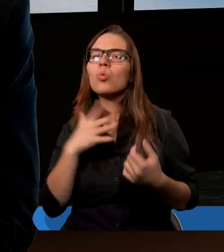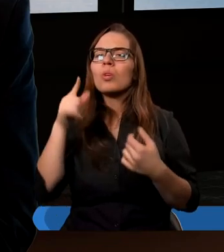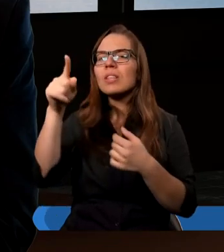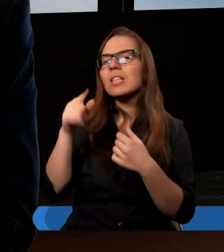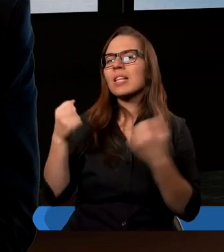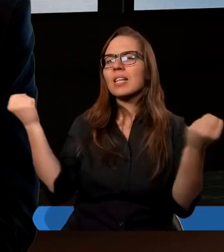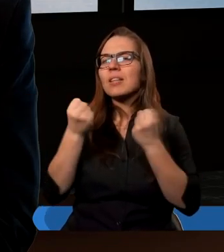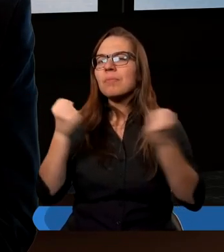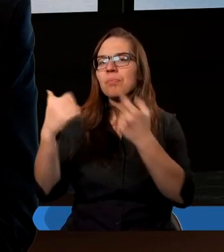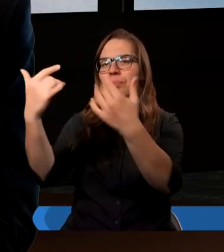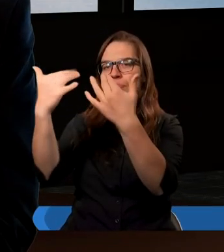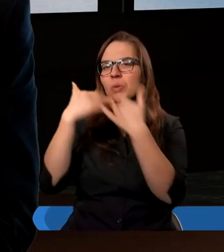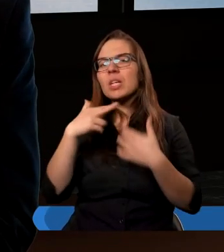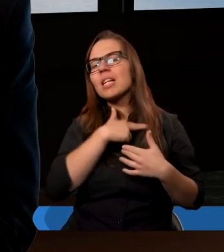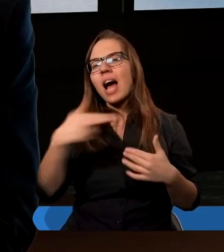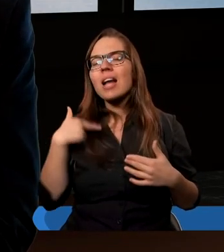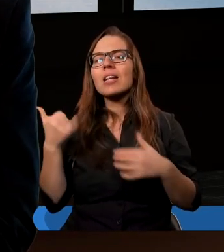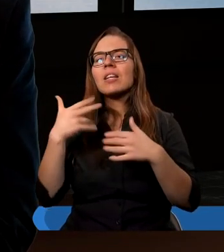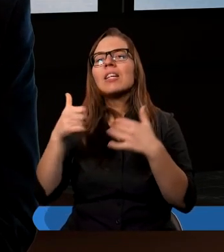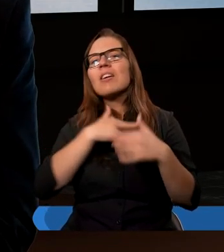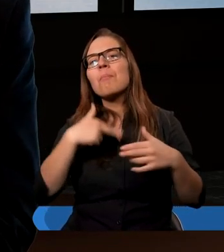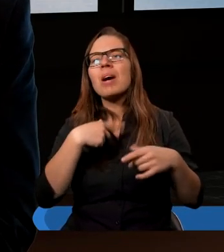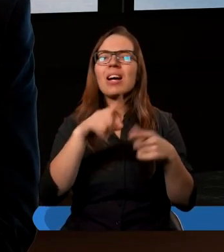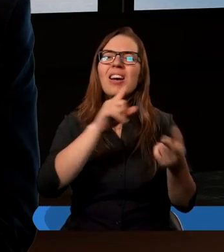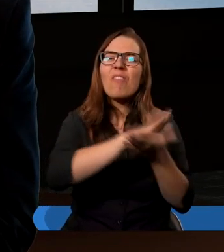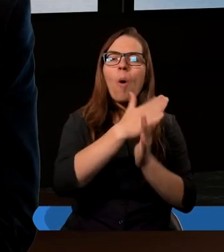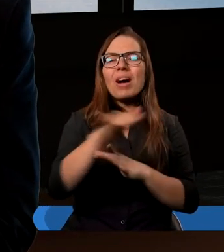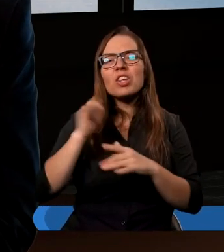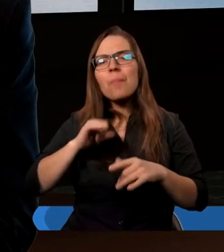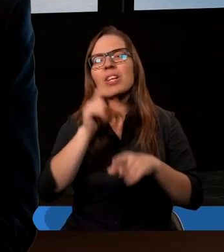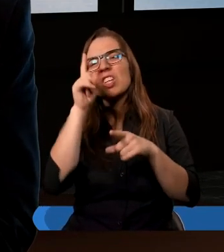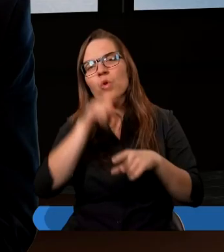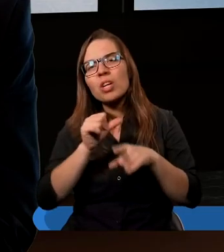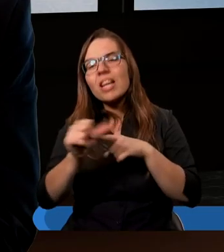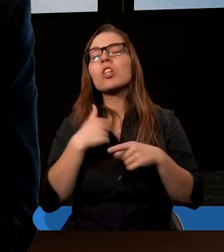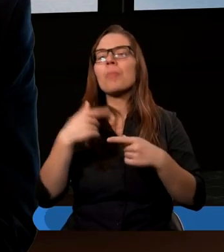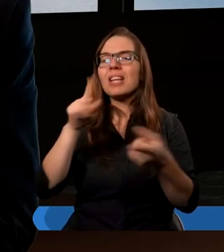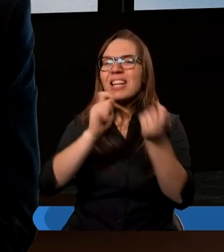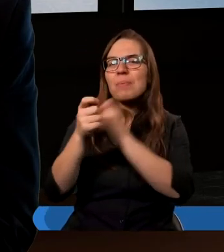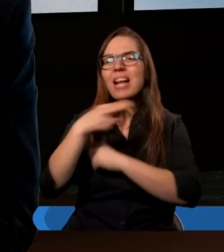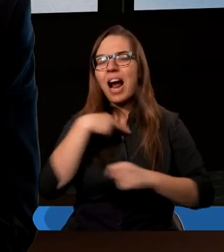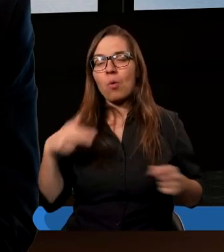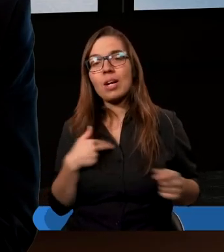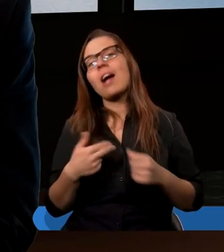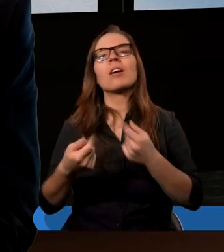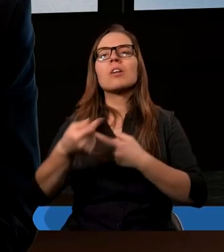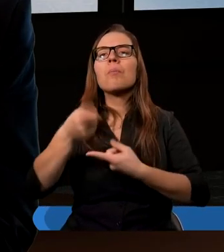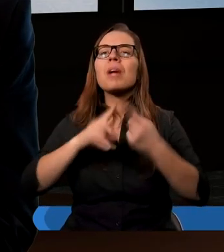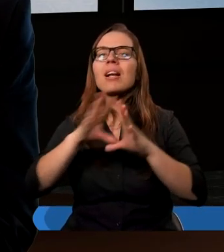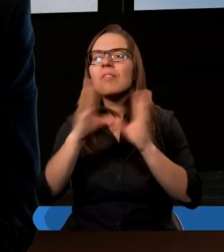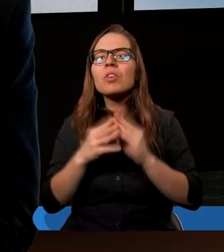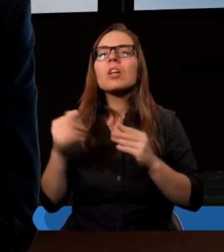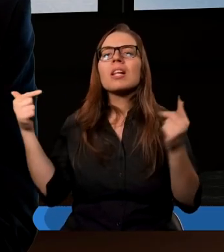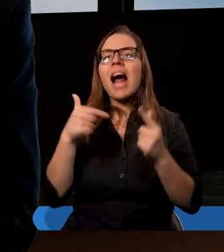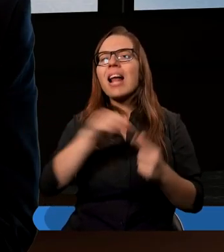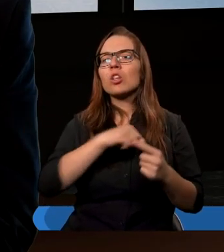bardzo jesteśmy uczciwi wobec siebie chociażby. Ale przede wszystkim należy się